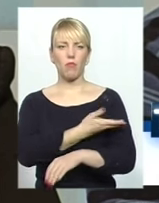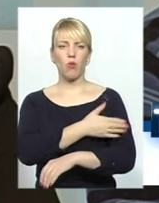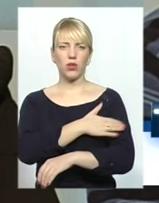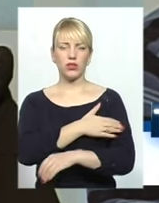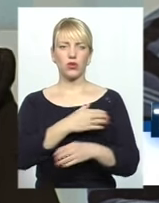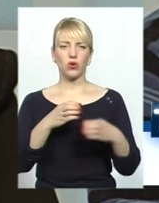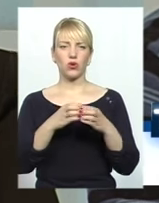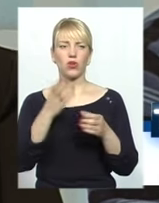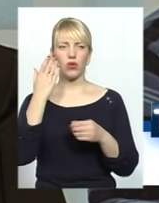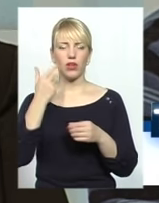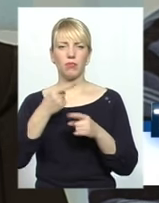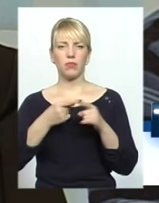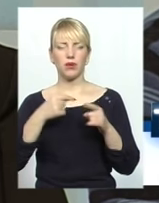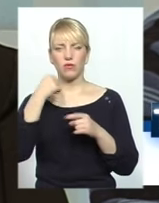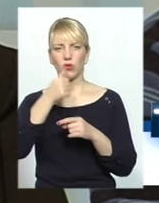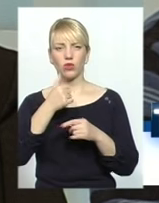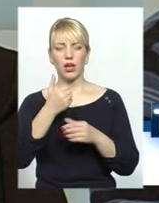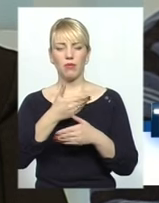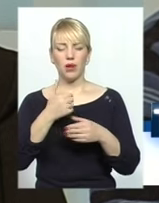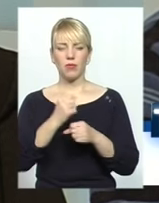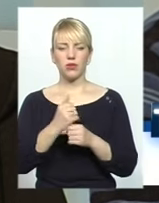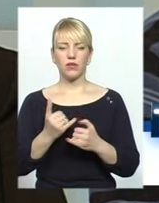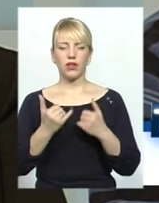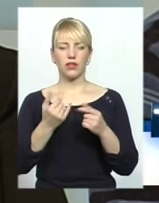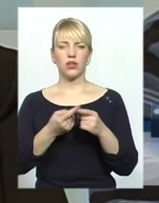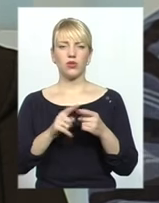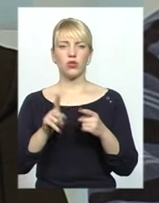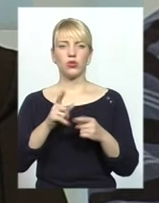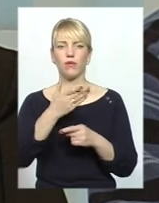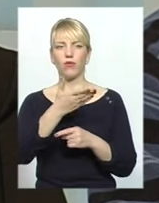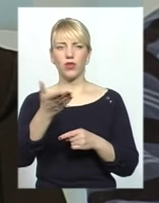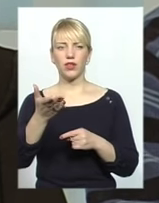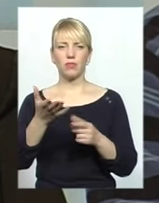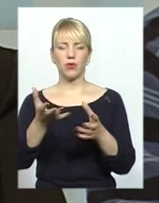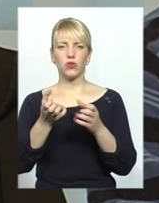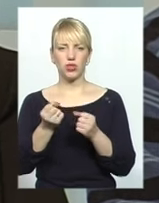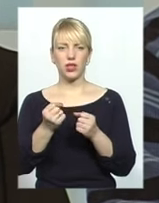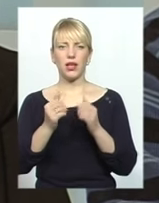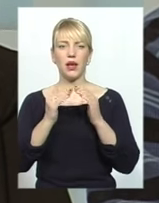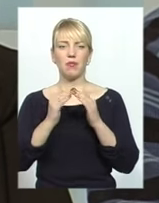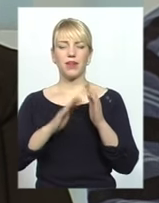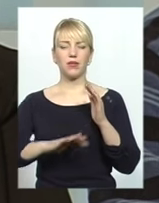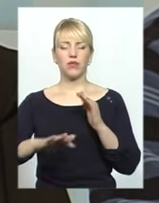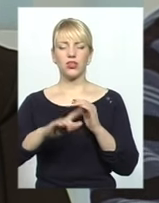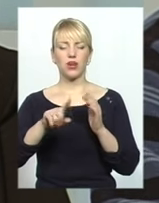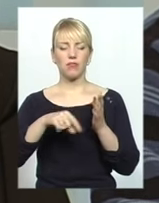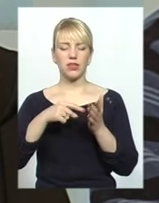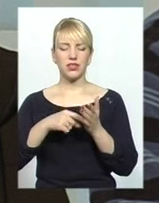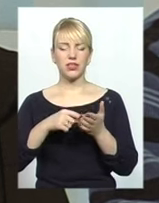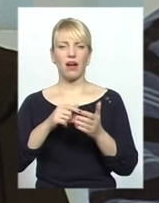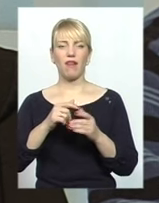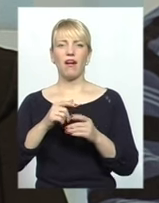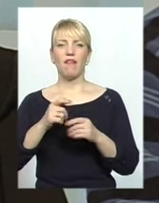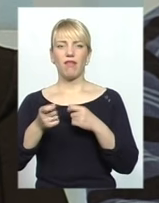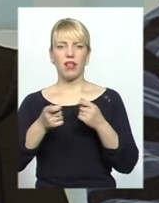коли ми півроку працювали над тим, для того, щоб вони отримали приміщення, і міська влада пішла на це, для того, щоб в них був свій